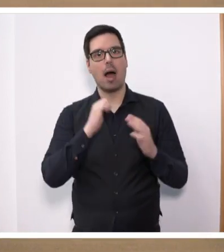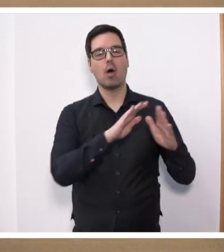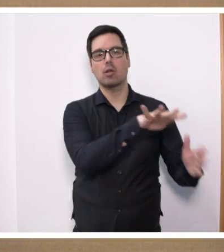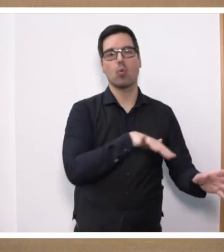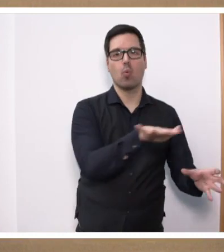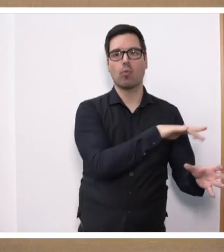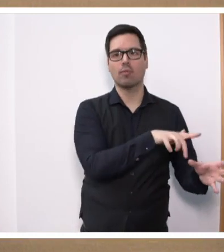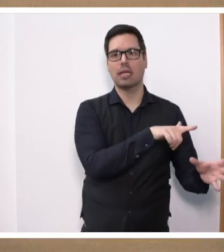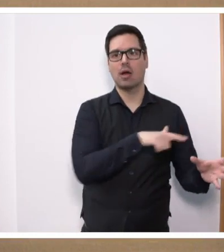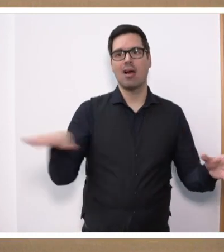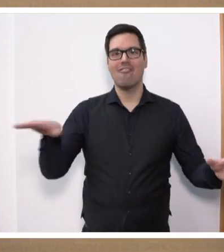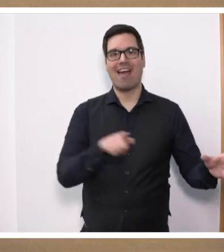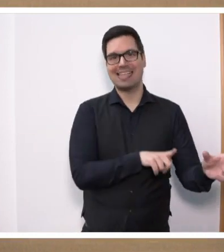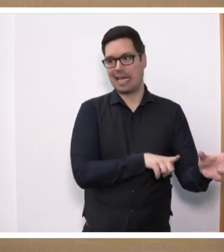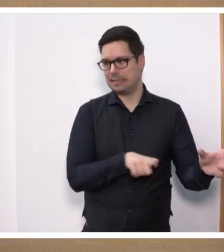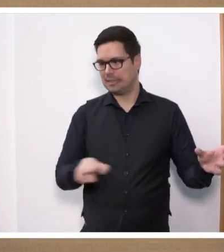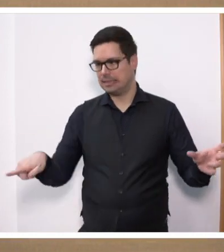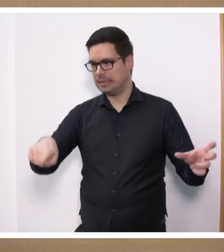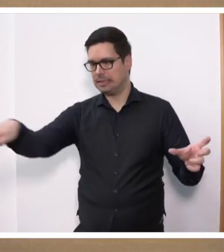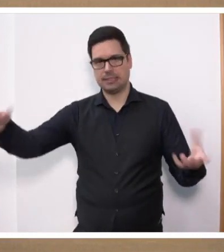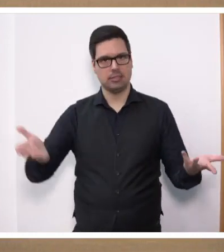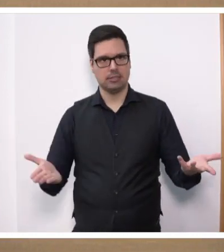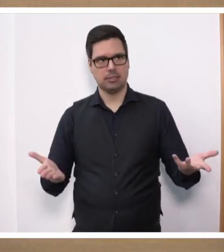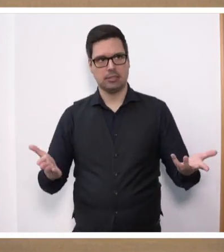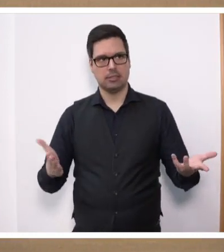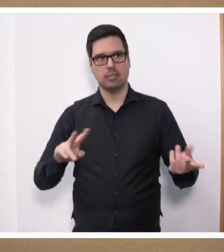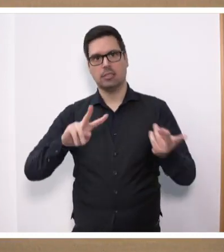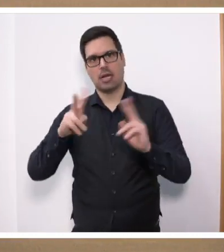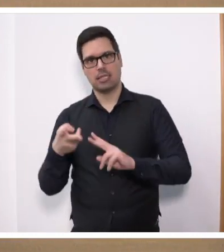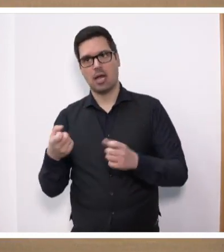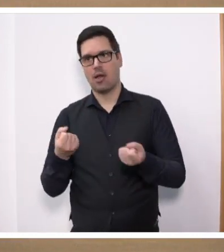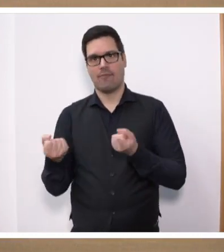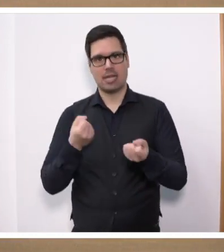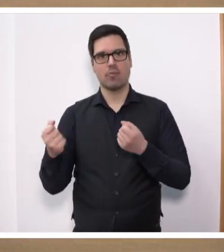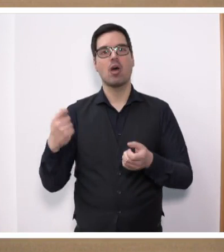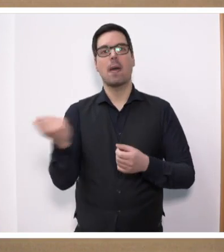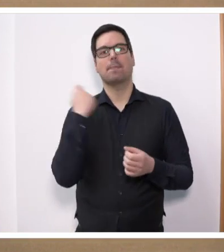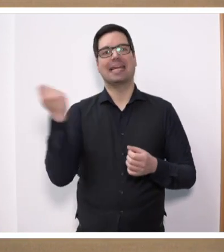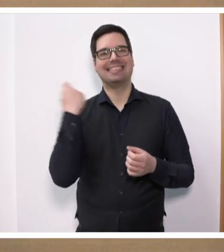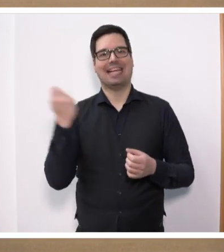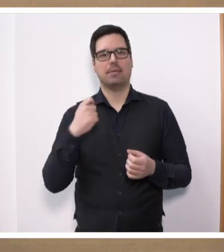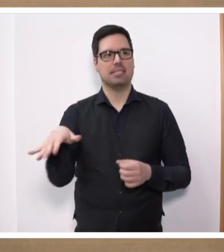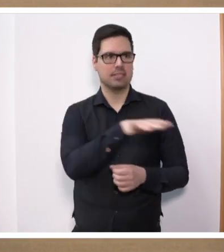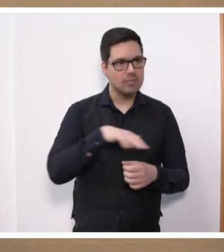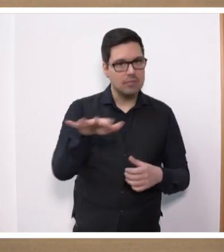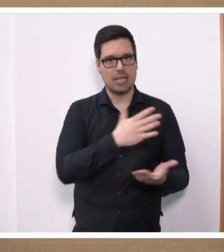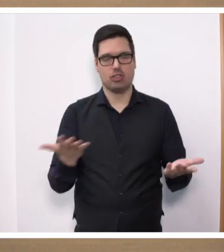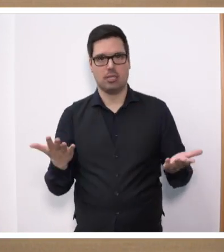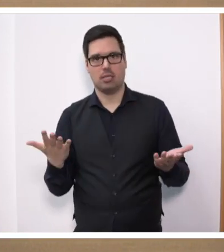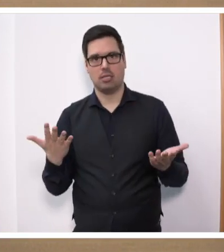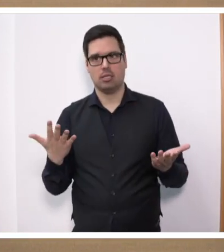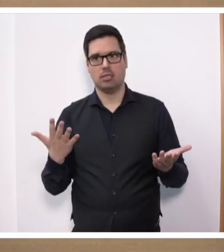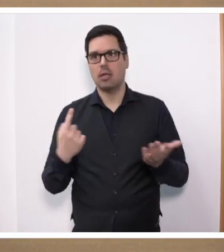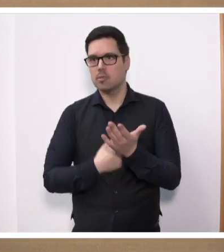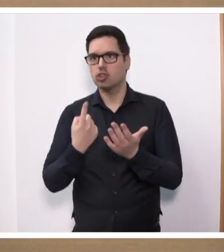Äcker und Felder zu kommen. Der weit überwiegende Teil der Fahrten erfolgt auf den Betriebsflächen der Landwirte. Und das muss sich doch in der